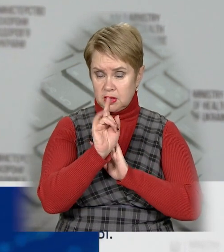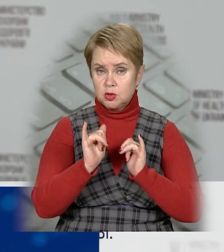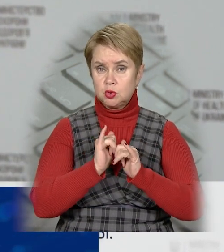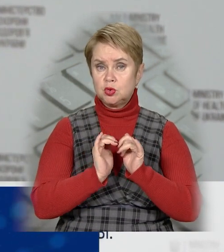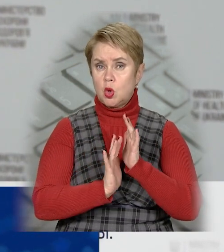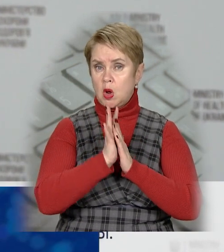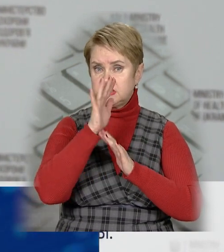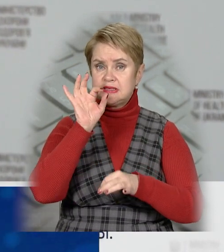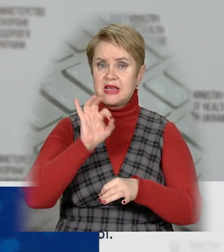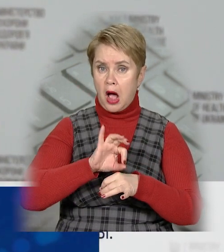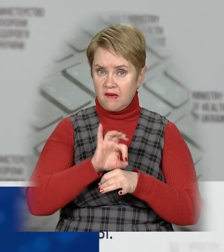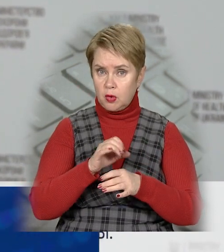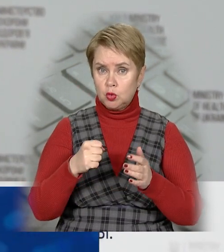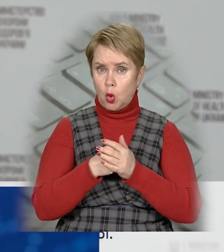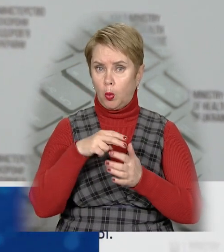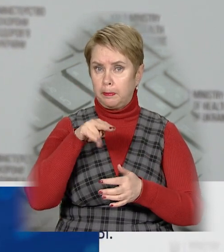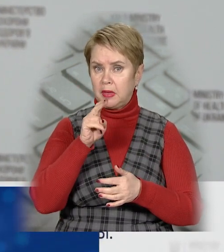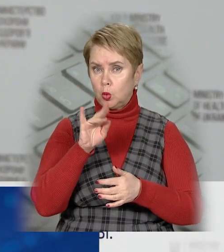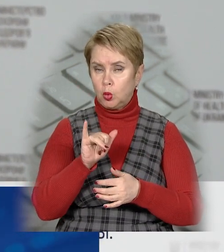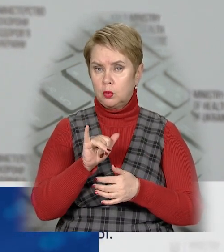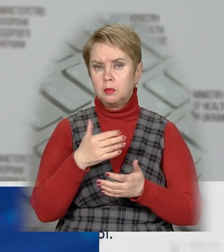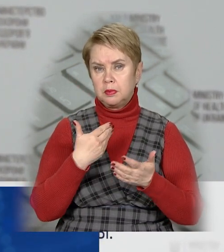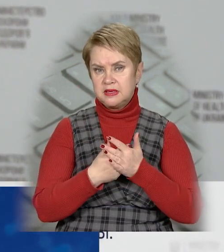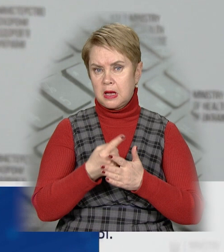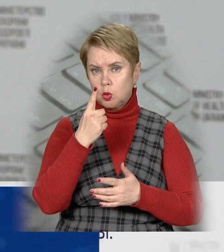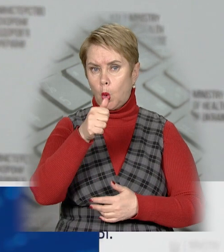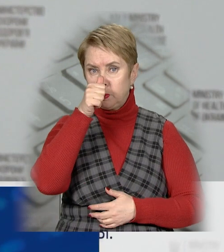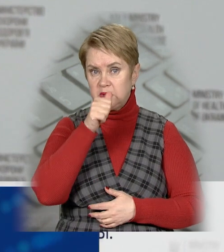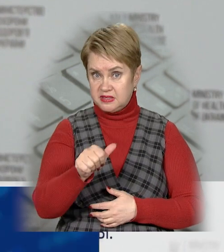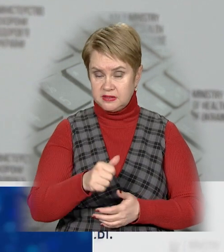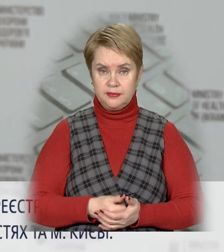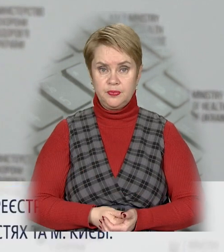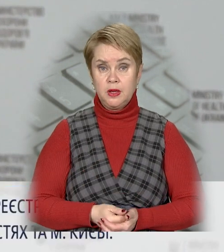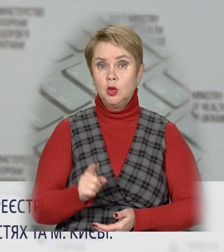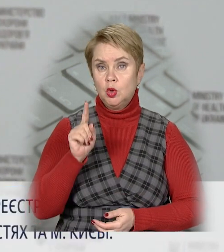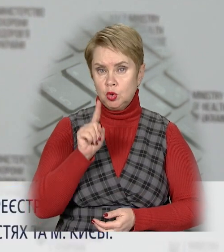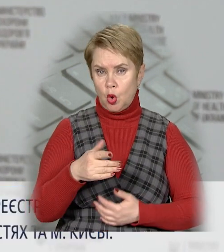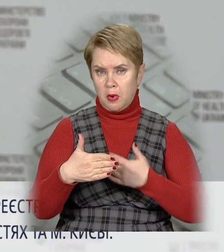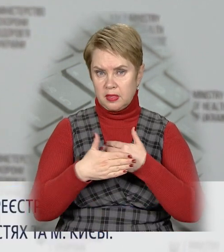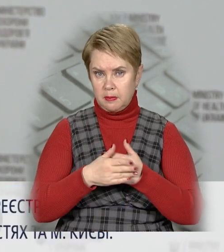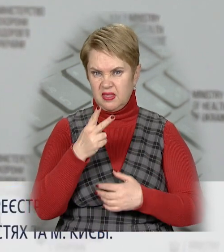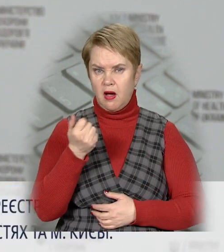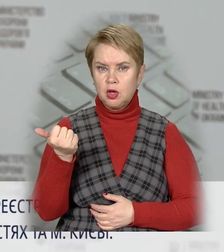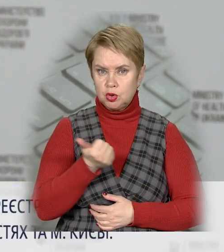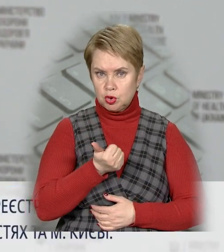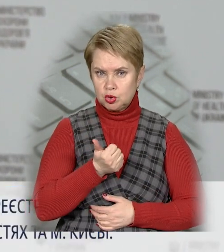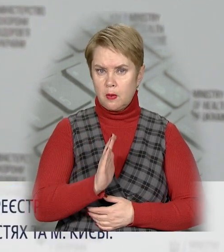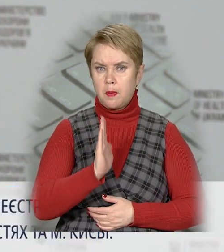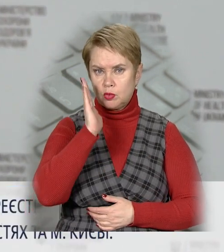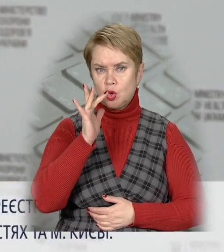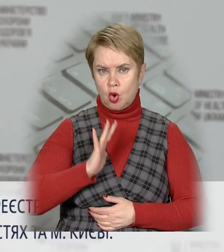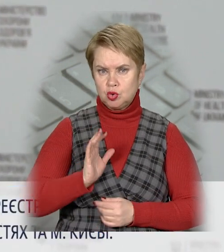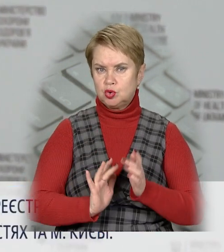зростання захворюваності до піку проходить близько одного місяця. Тому найближчі два тижні ми